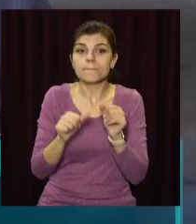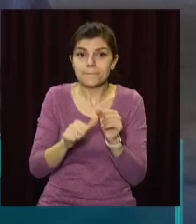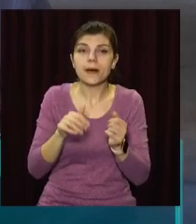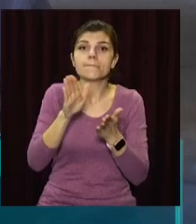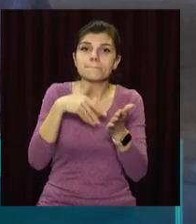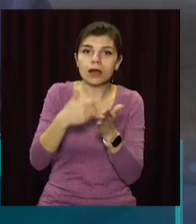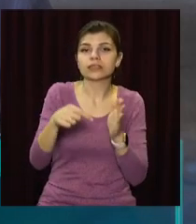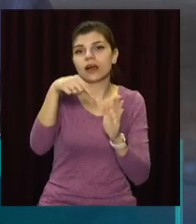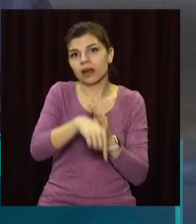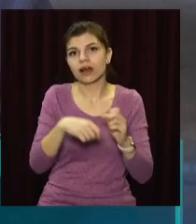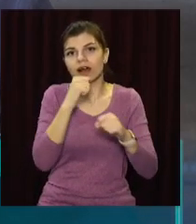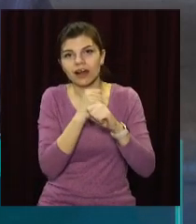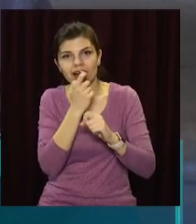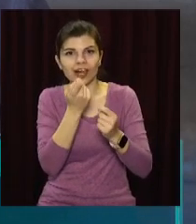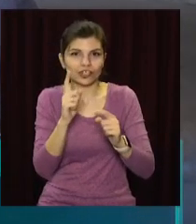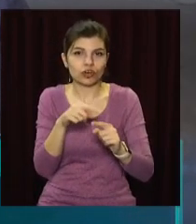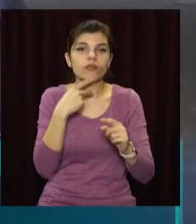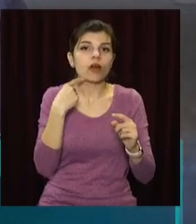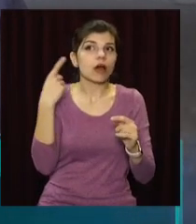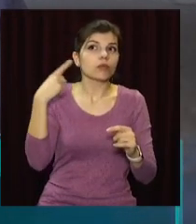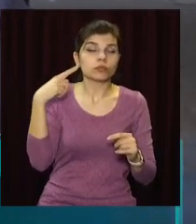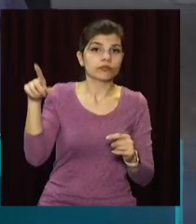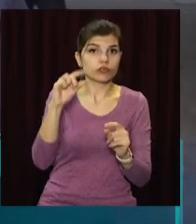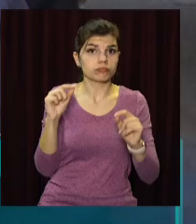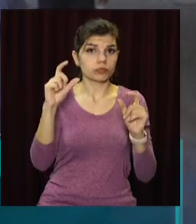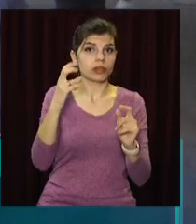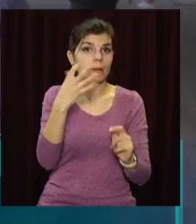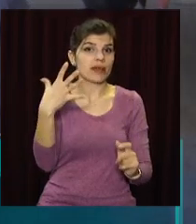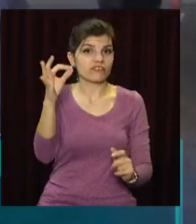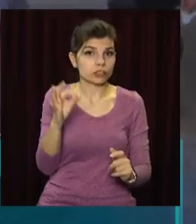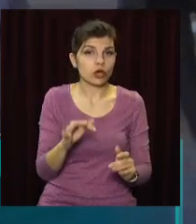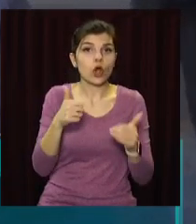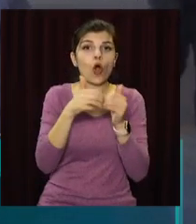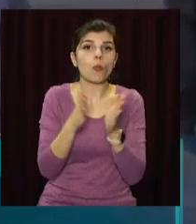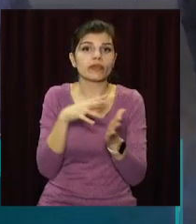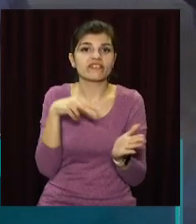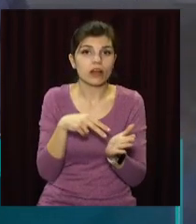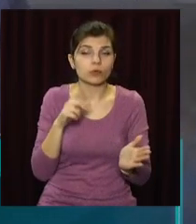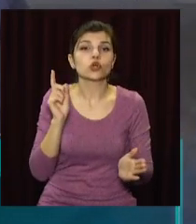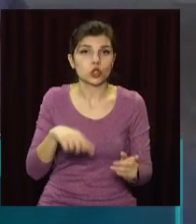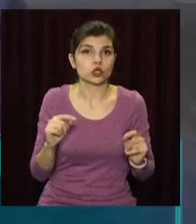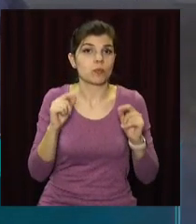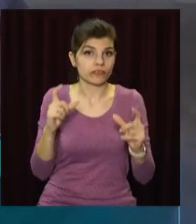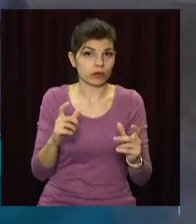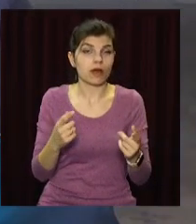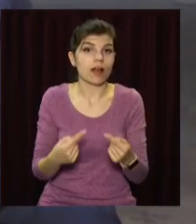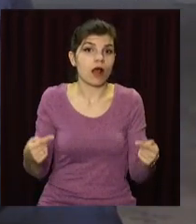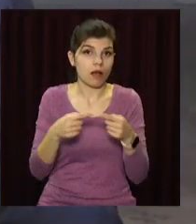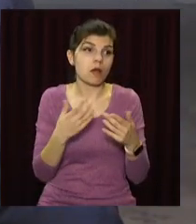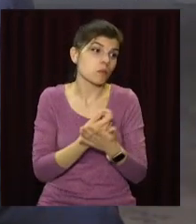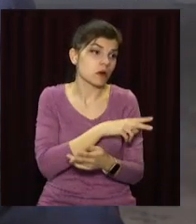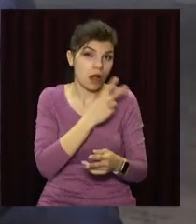матеріалів в середньому підвищилась майже на 15%. Тобто і оптова вартість теж підвищилась відповідно.